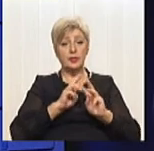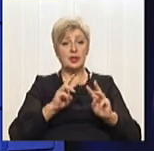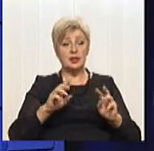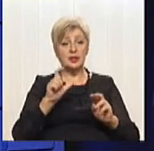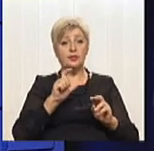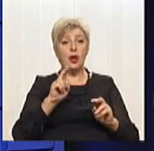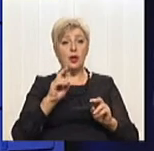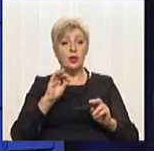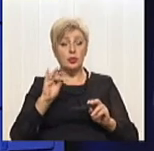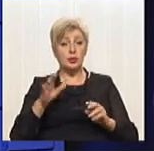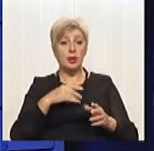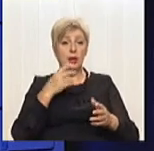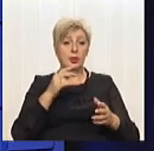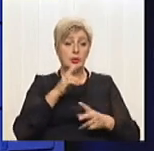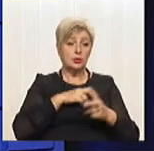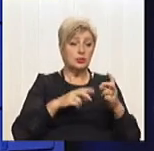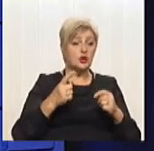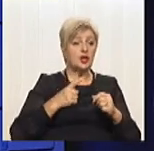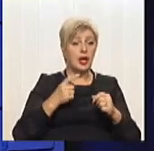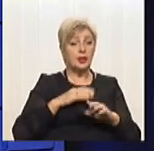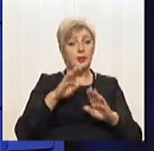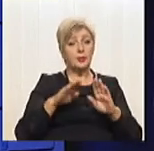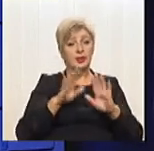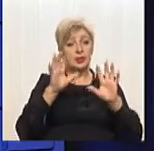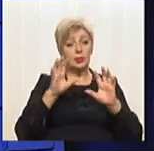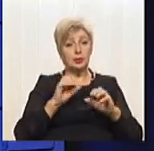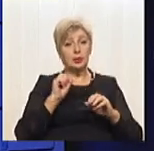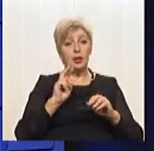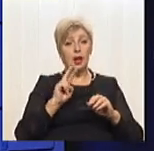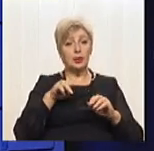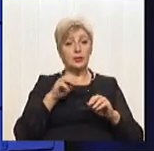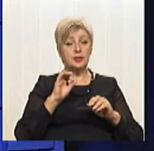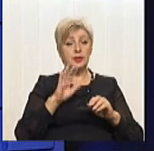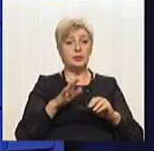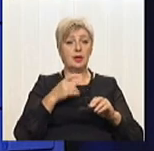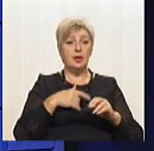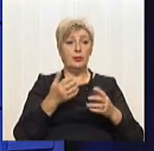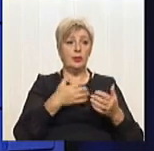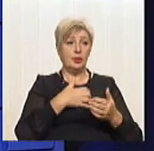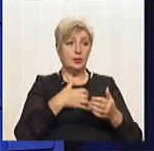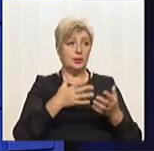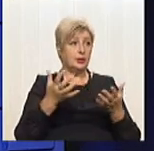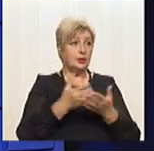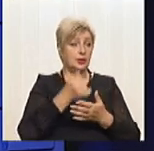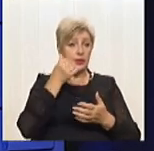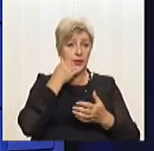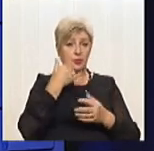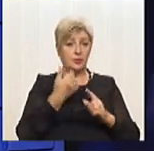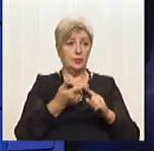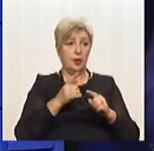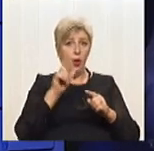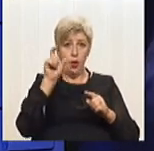підзаконних актів. Ми навіть, чесно кажучи, намагалися отримати телефон конкретної посадової особи, яка нам буде